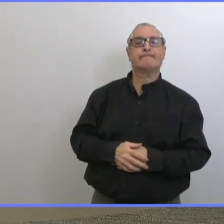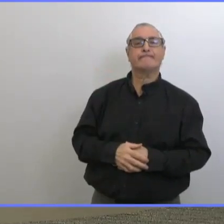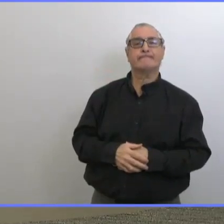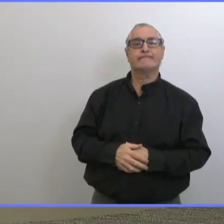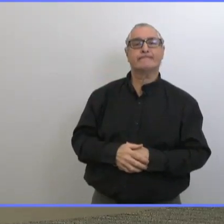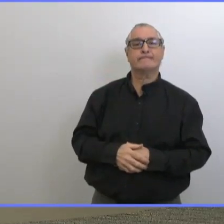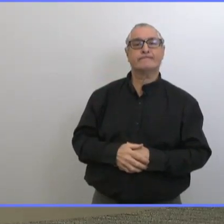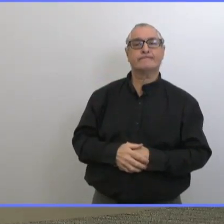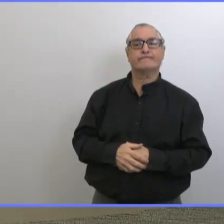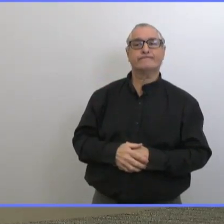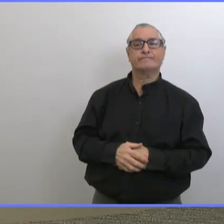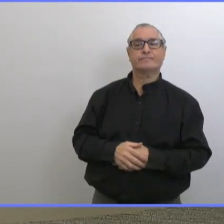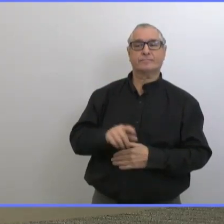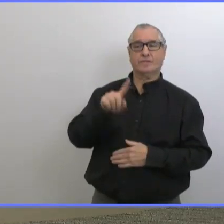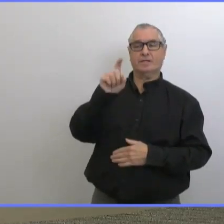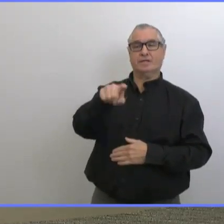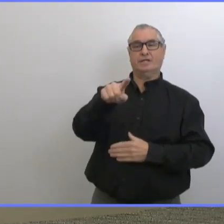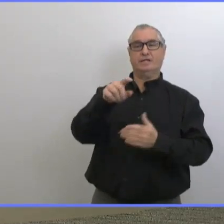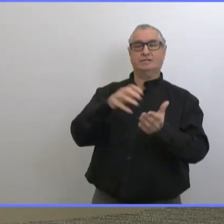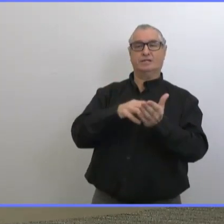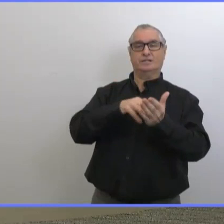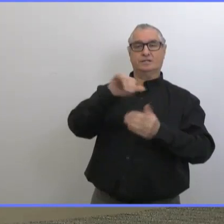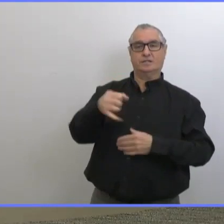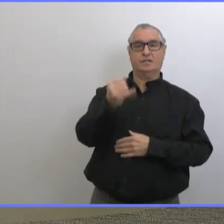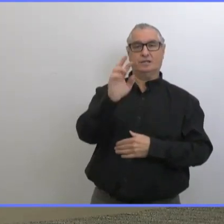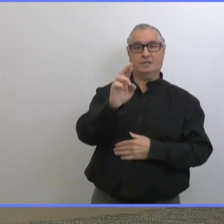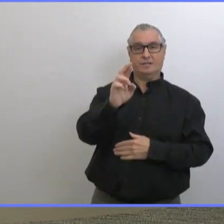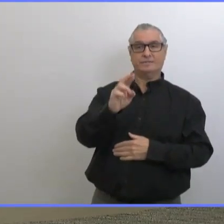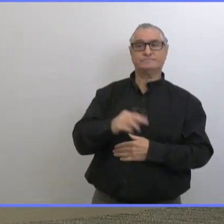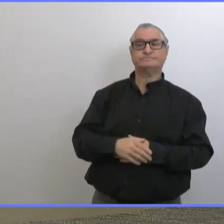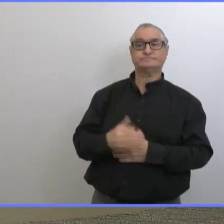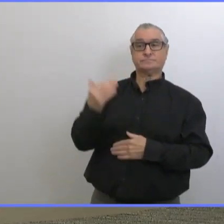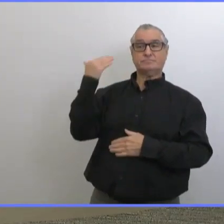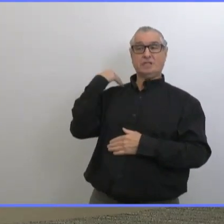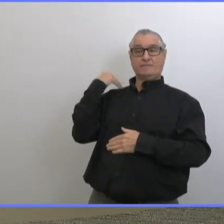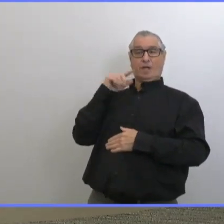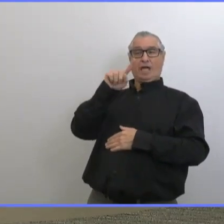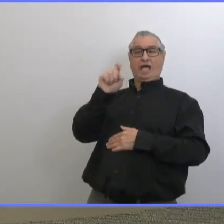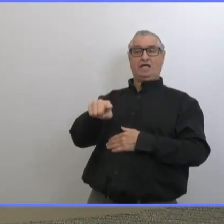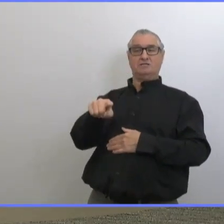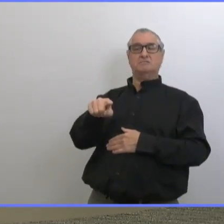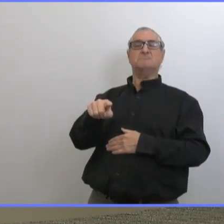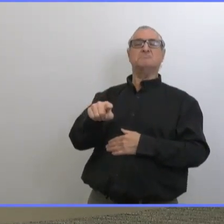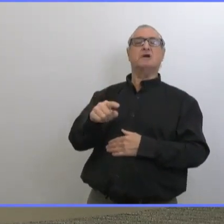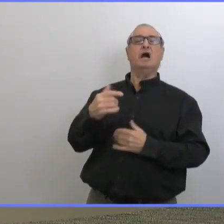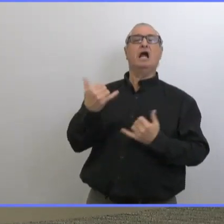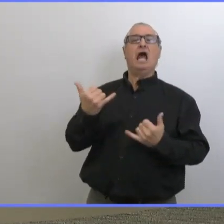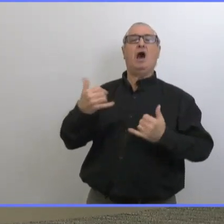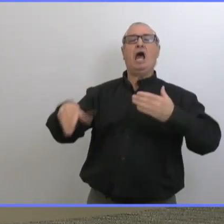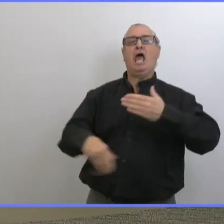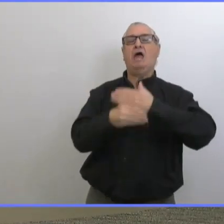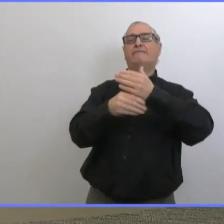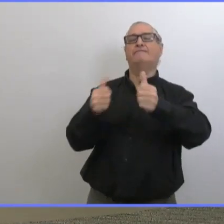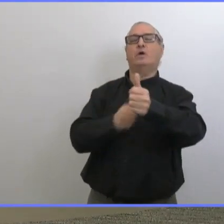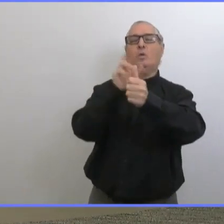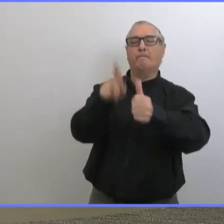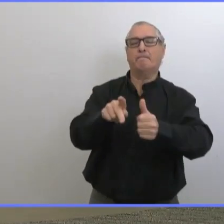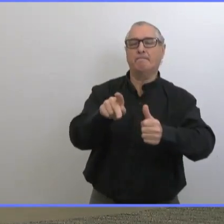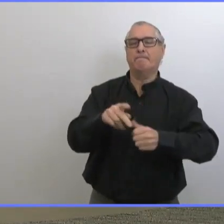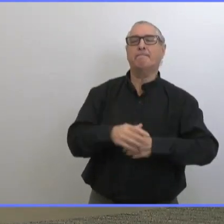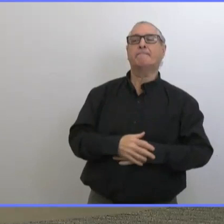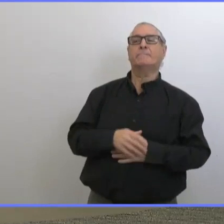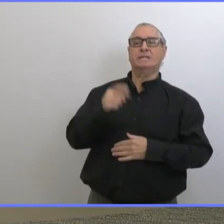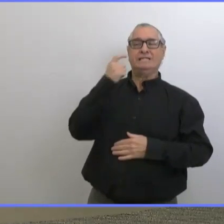Dr. Reimer, j'aimerais faire un suivi par rapport à ce qui a été posé plus tôt comme question. L'approche par